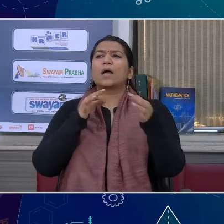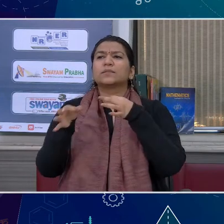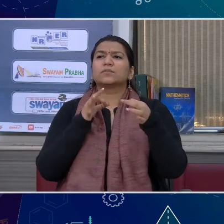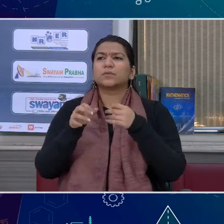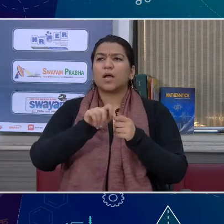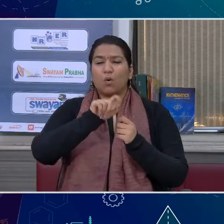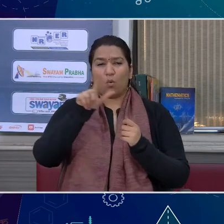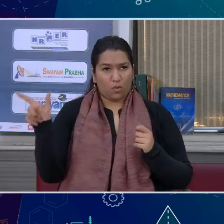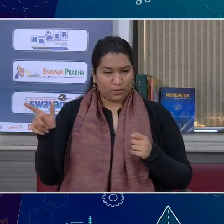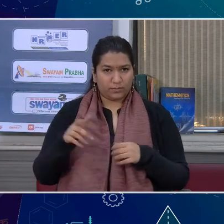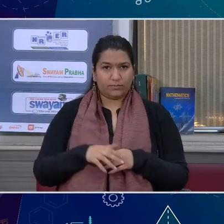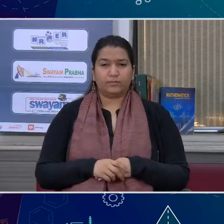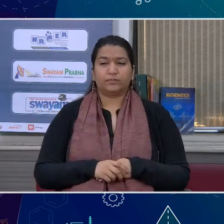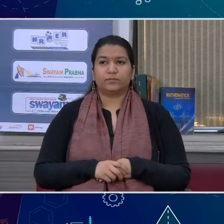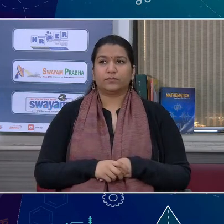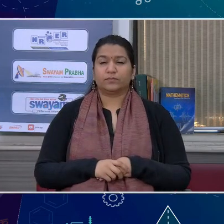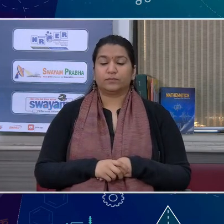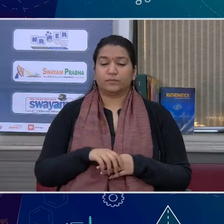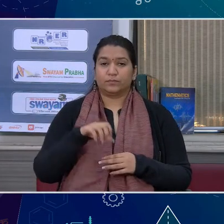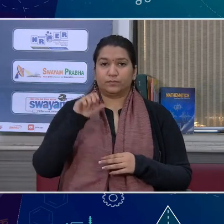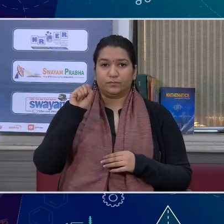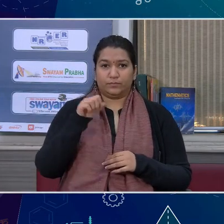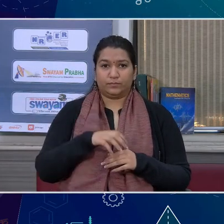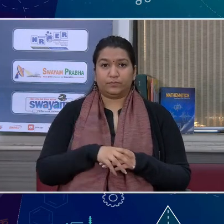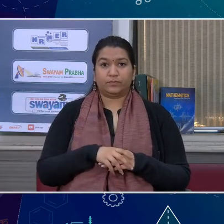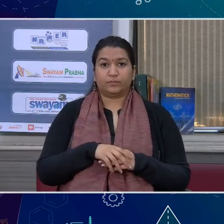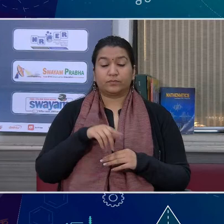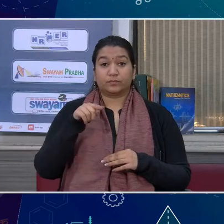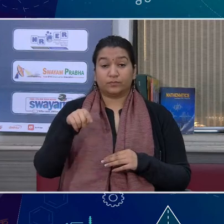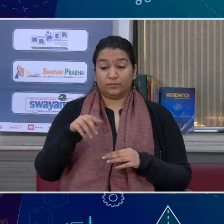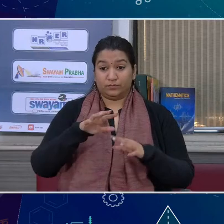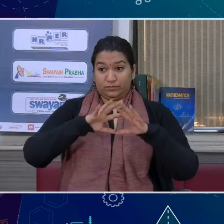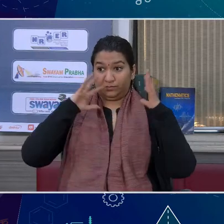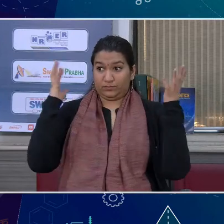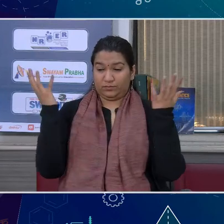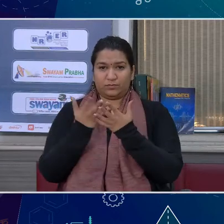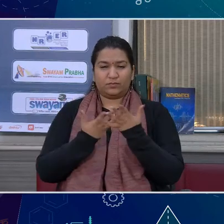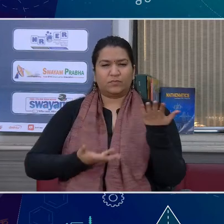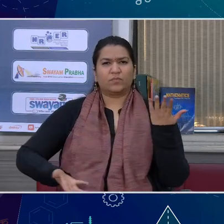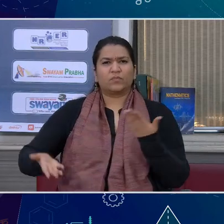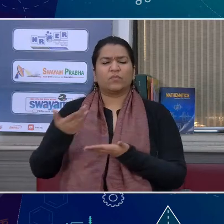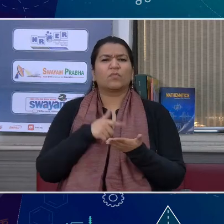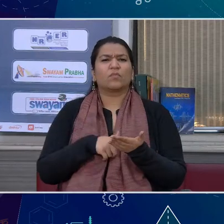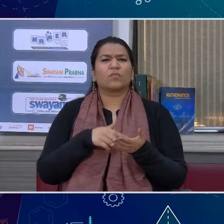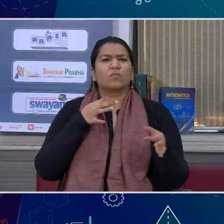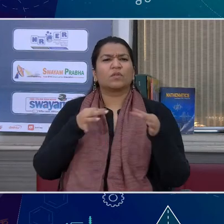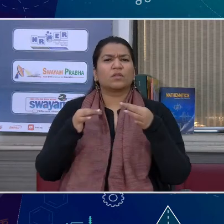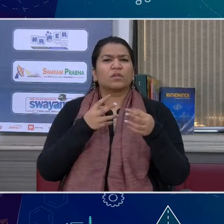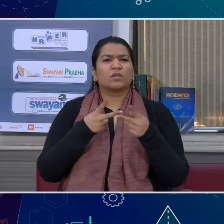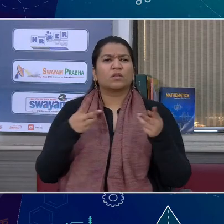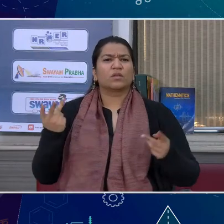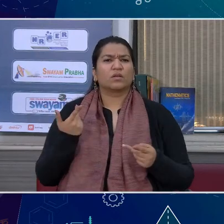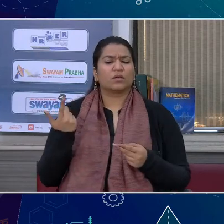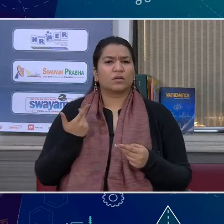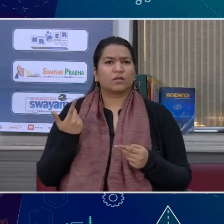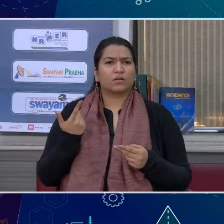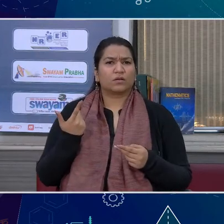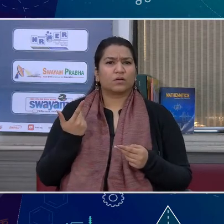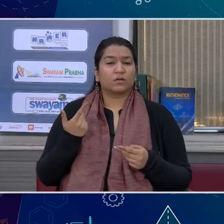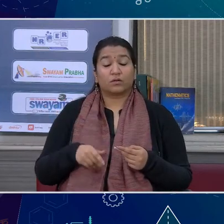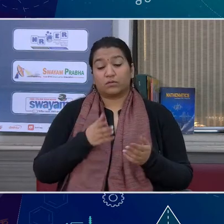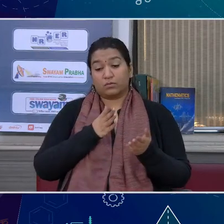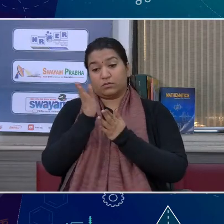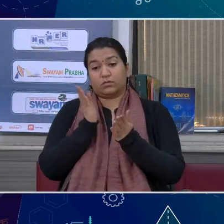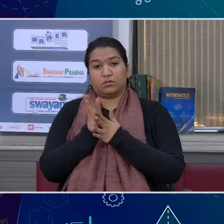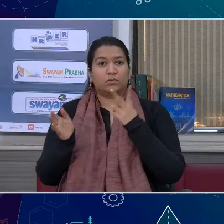समझा सकते हैं आप देखें जो संसार के साथ स्यायोग है जो संसार के सामंजस से है ये दो